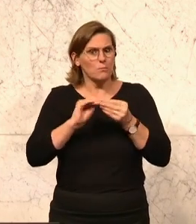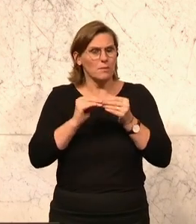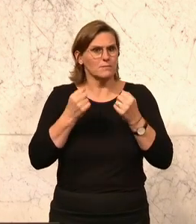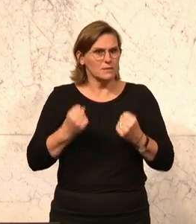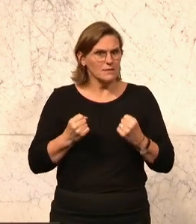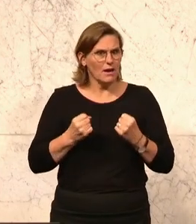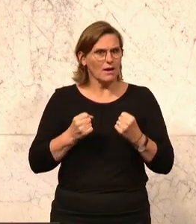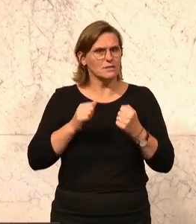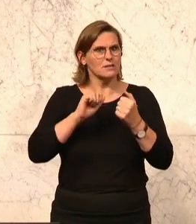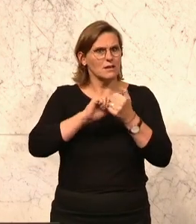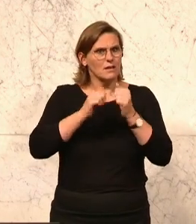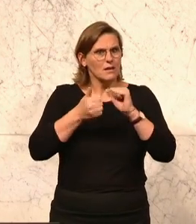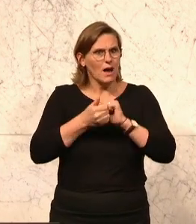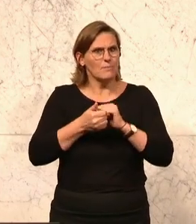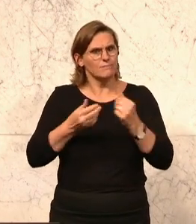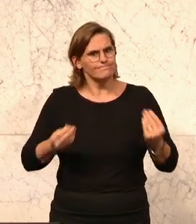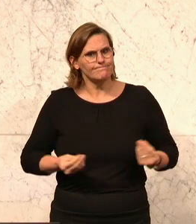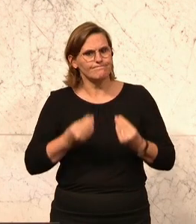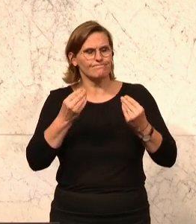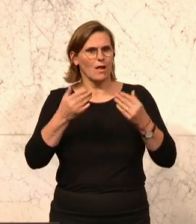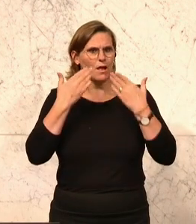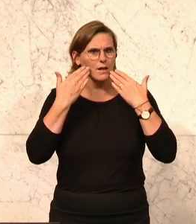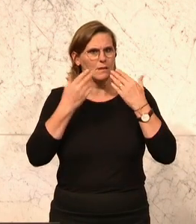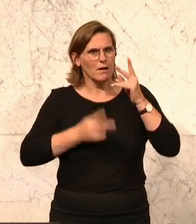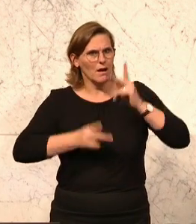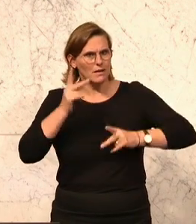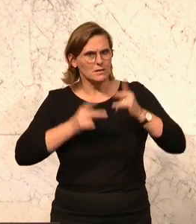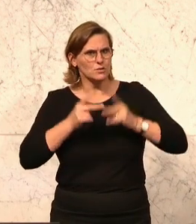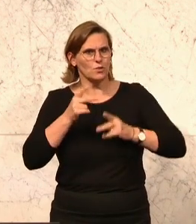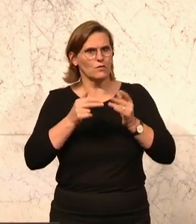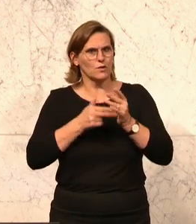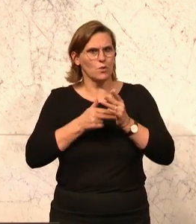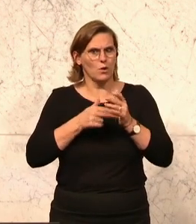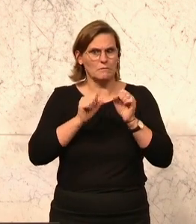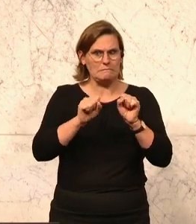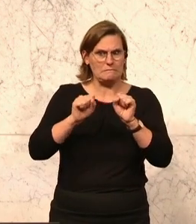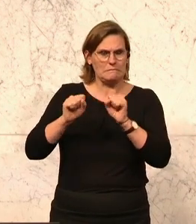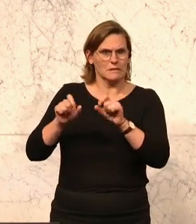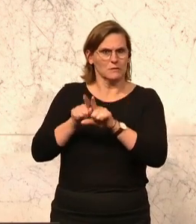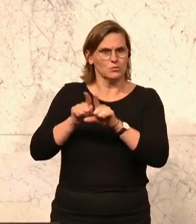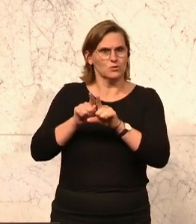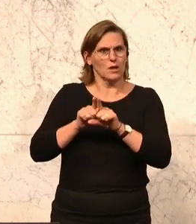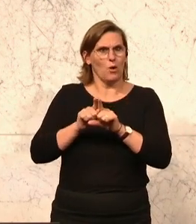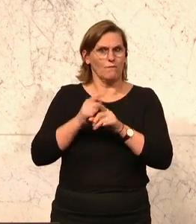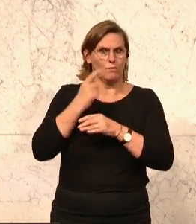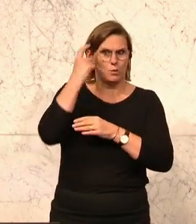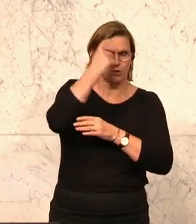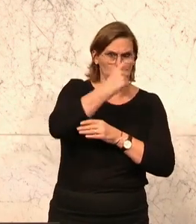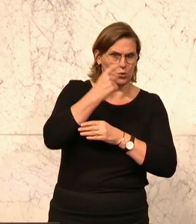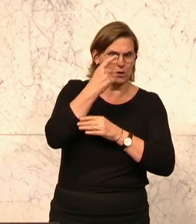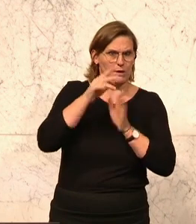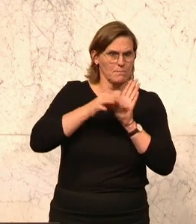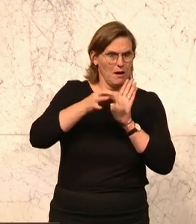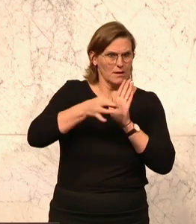wir den Kampf gegen die Versursache der Klimakatastrophe unermüdlich auch weiterkämpfen, müssen vorbeugende Maßnahmen eine immer wichtige Rolle